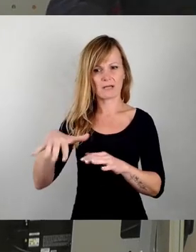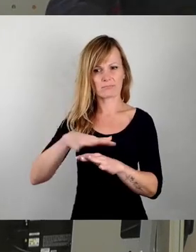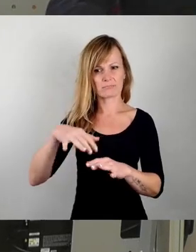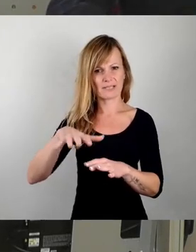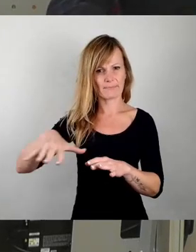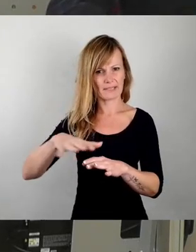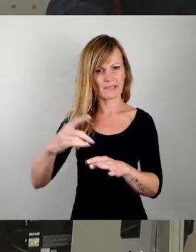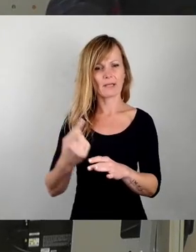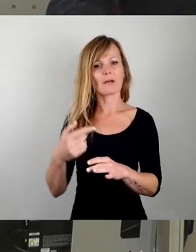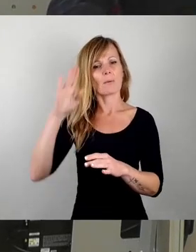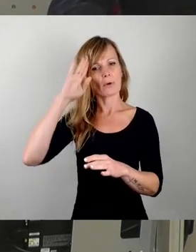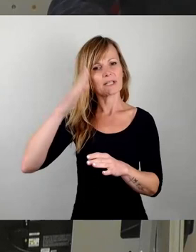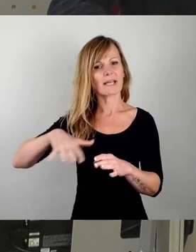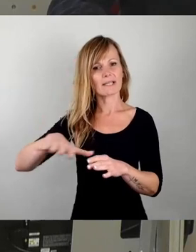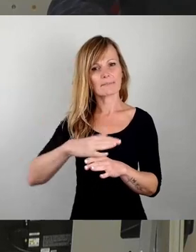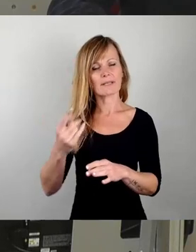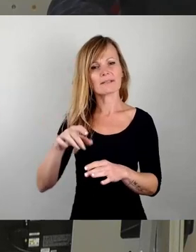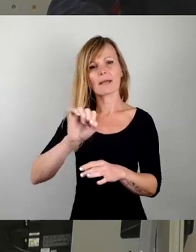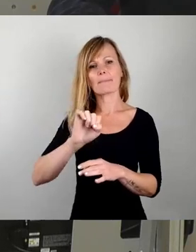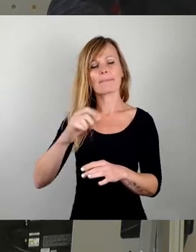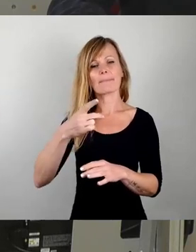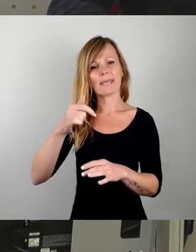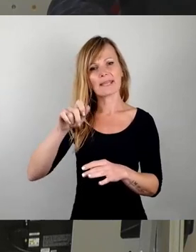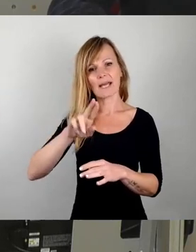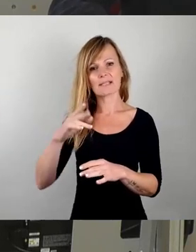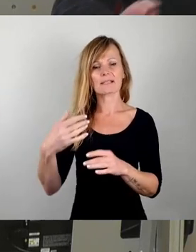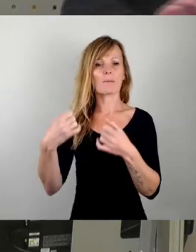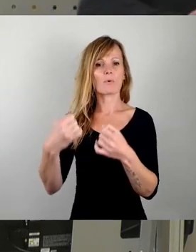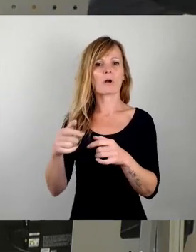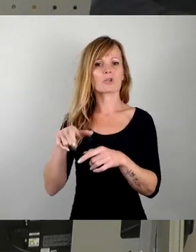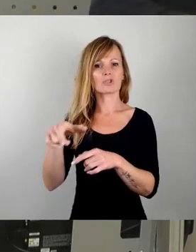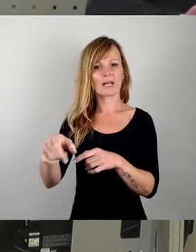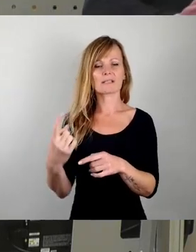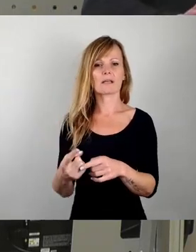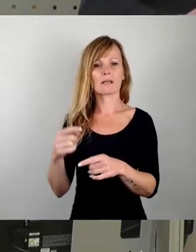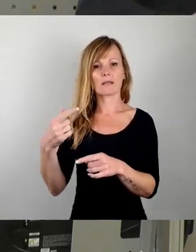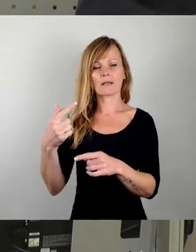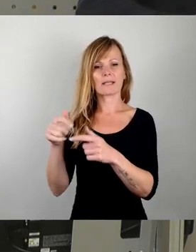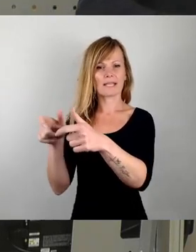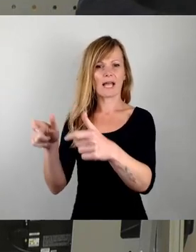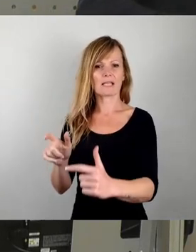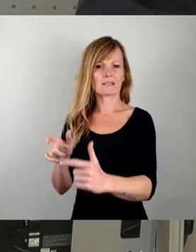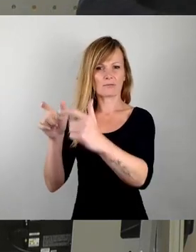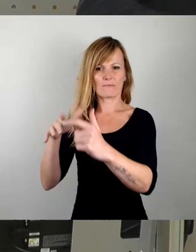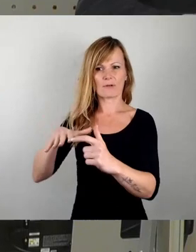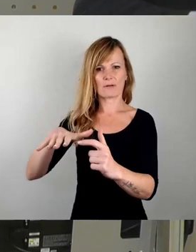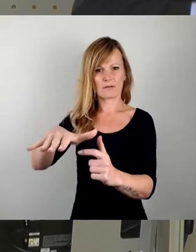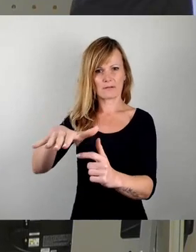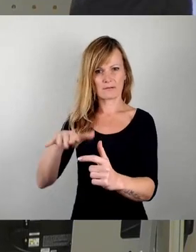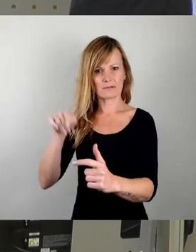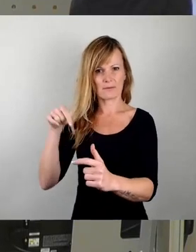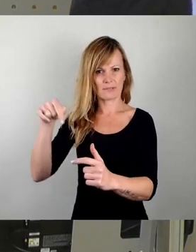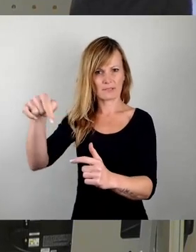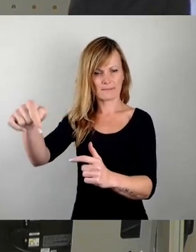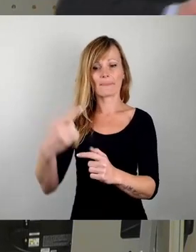das Potenzialgebiet, was entlang der St. Petersburger Straße ist, eben bis zum Hotel am Terrassenufer weiter fortgeführt wurde. Wir hatten in den letzten Jahren und Jahrzehnten ja